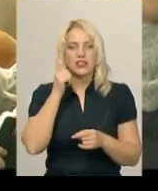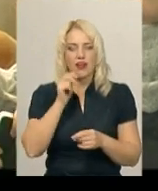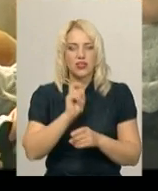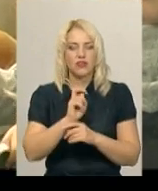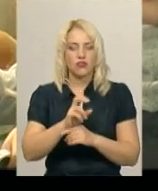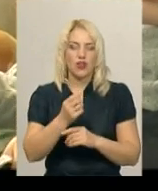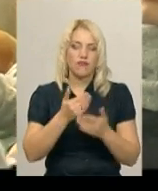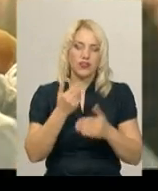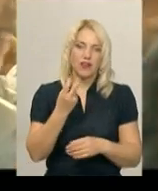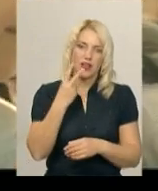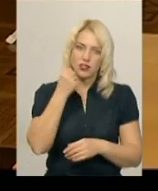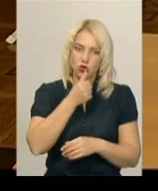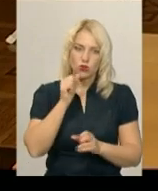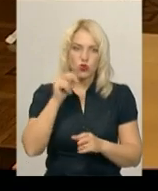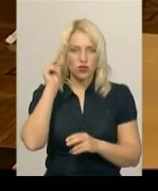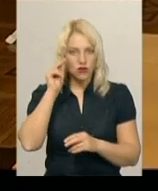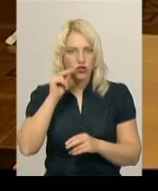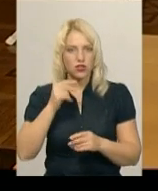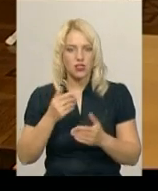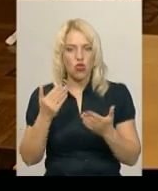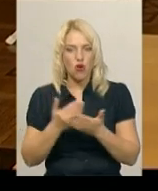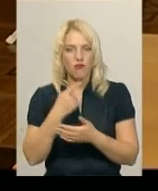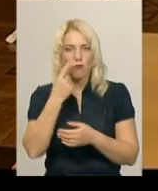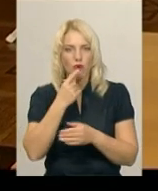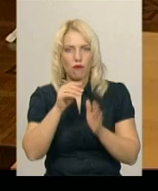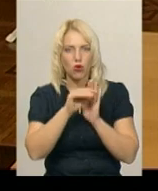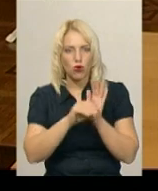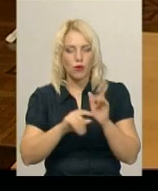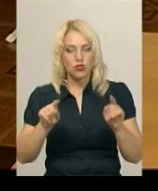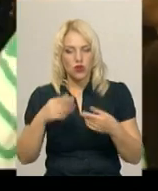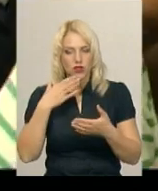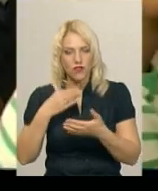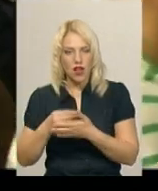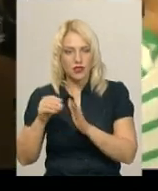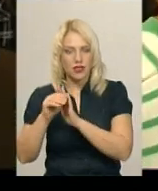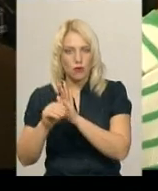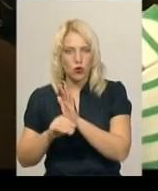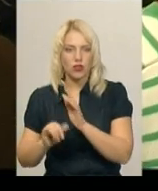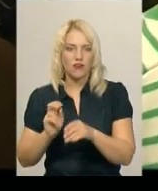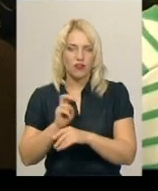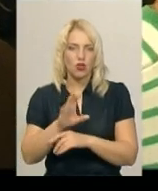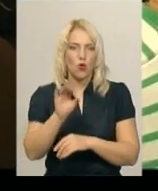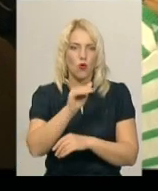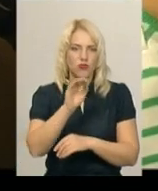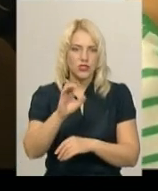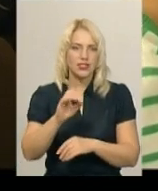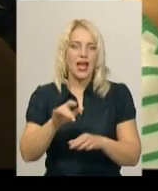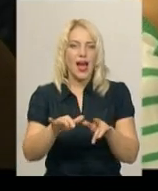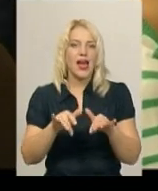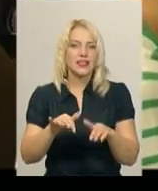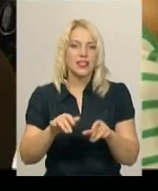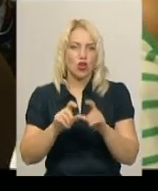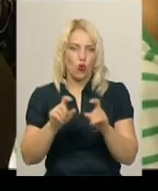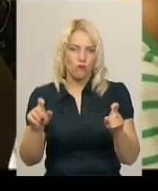від 12 років зможуть навчитися новим мовам програмування, створити власні програми та відвідати офіс однієї з ІТ-компаній. Анастасія